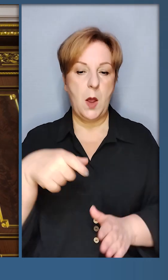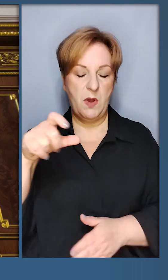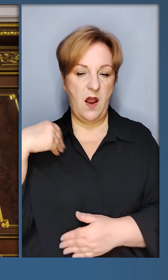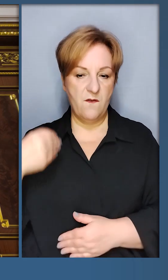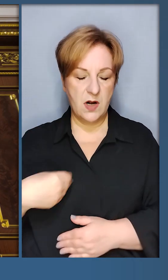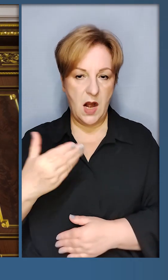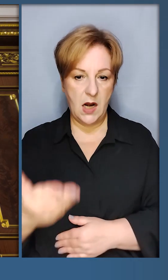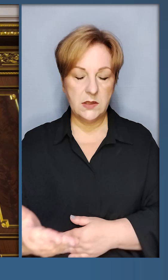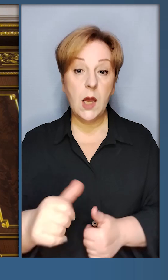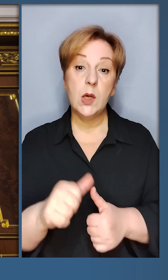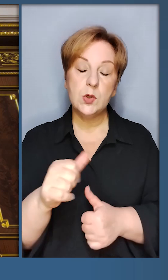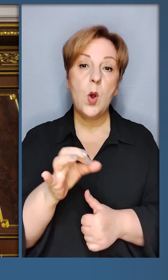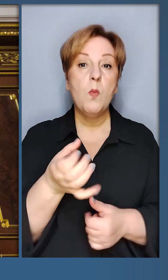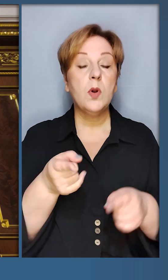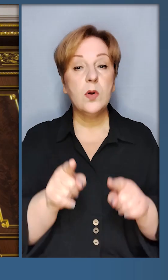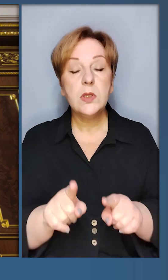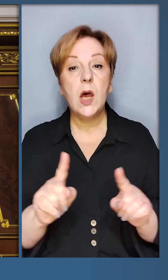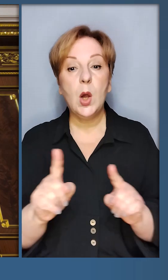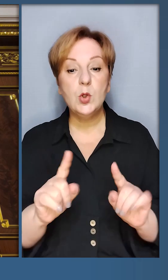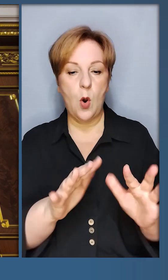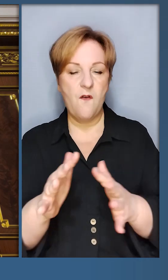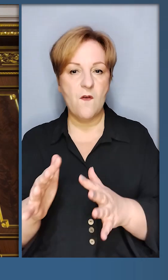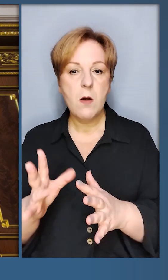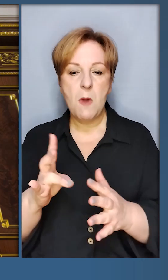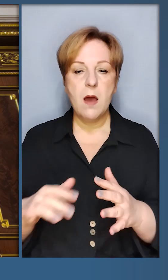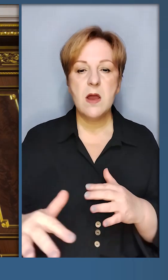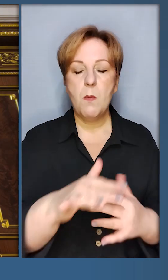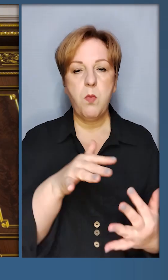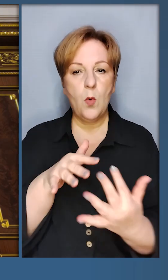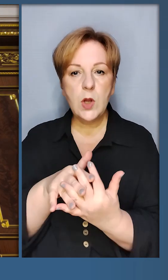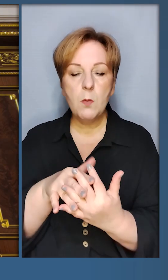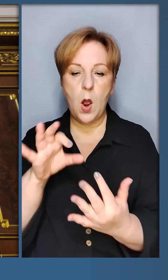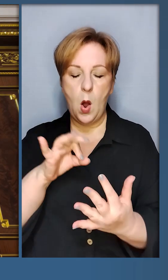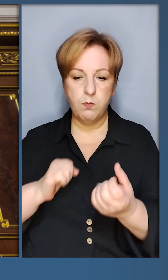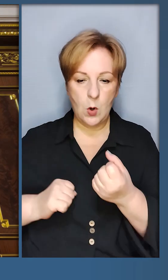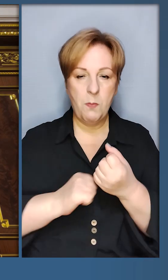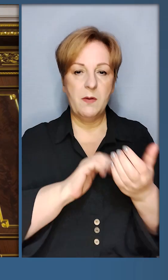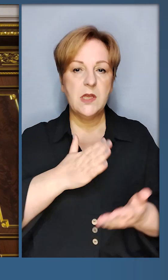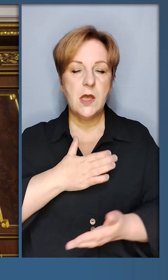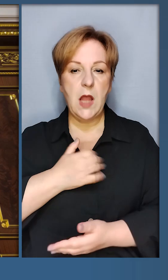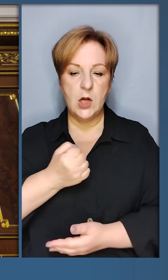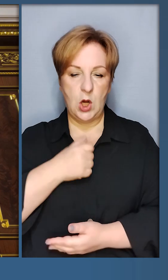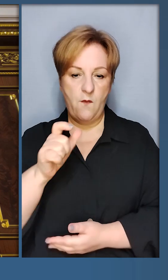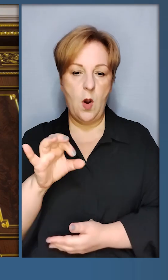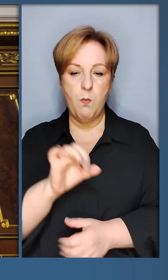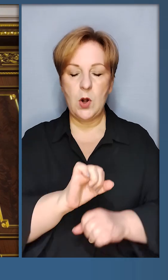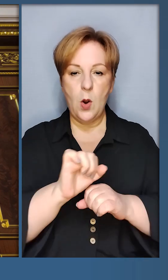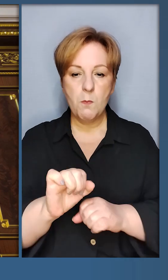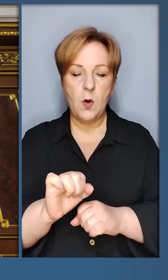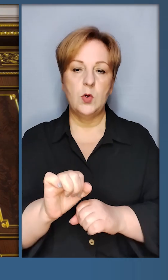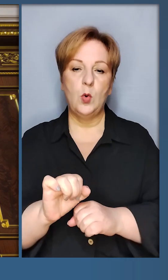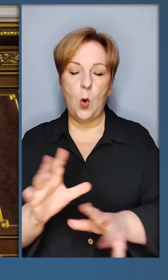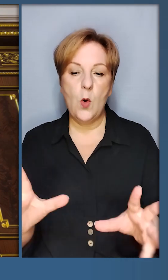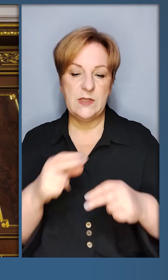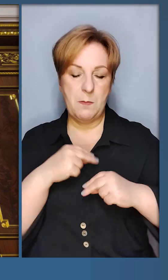президентом Франції. Зокрема, про те, що відбувається на полі бою, про підтримку наших воїнів, про оборону